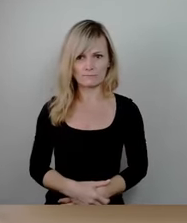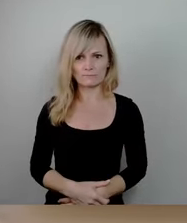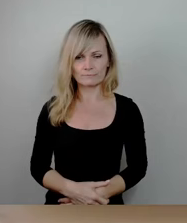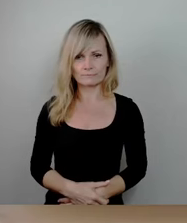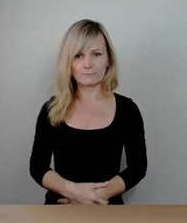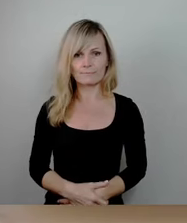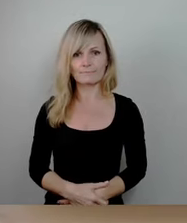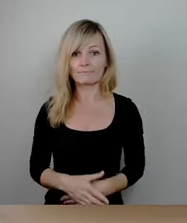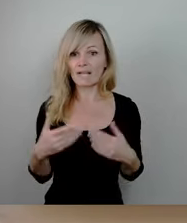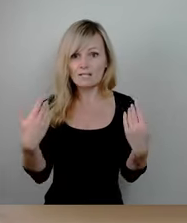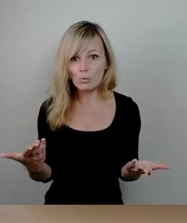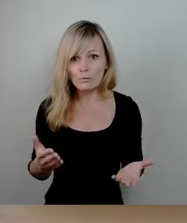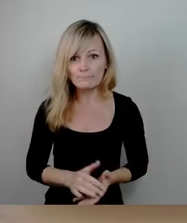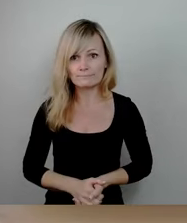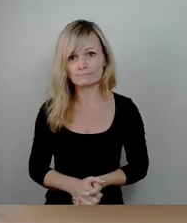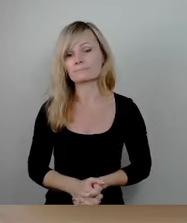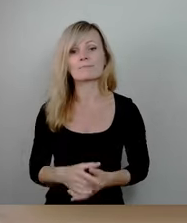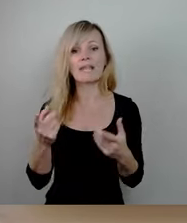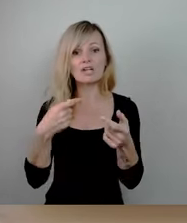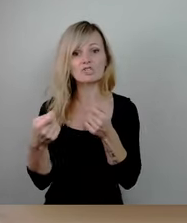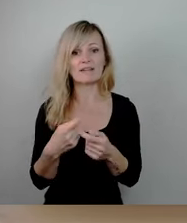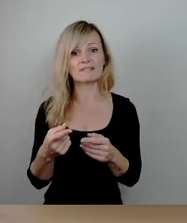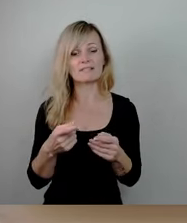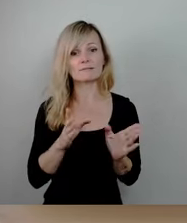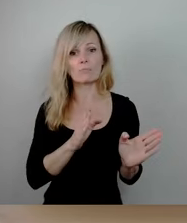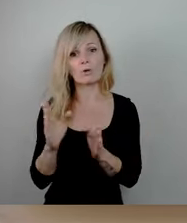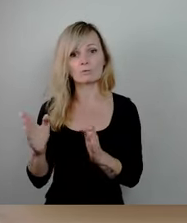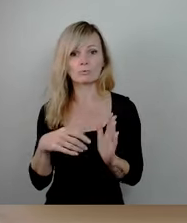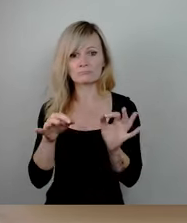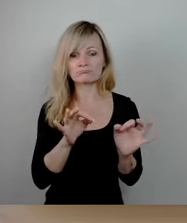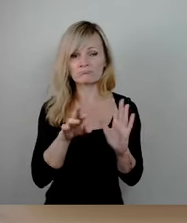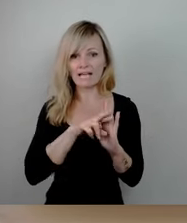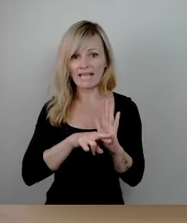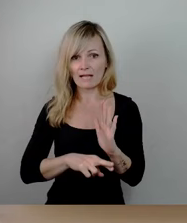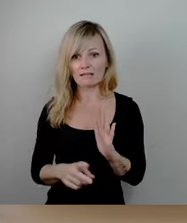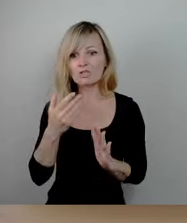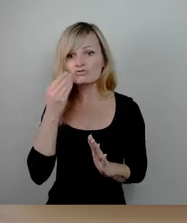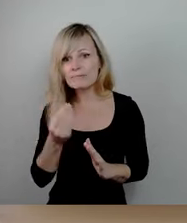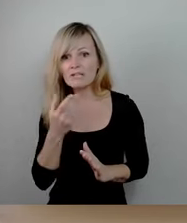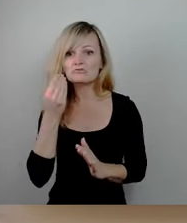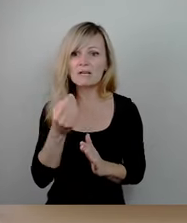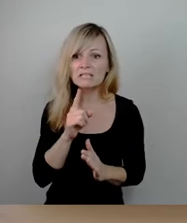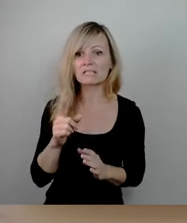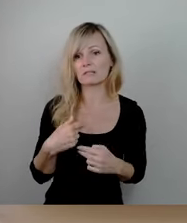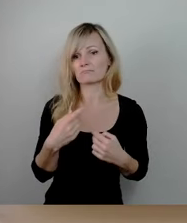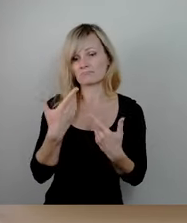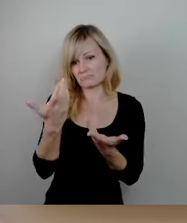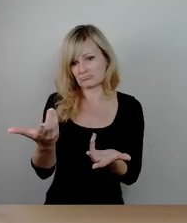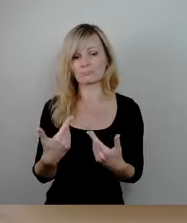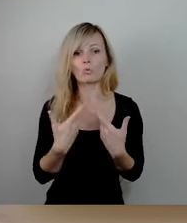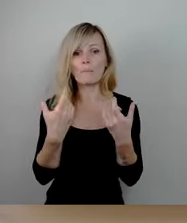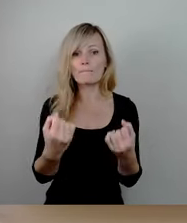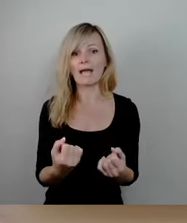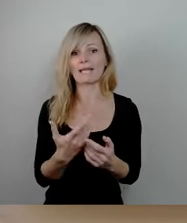Das ist so. Das ist die Geschäftsordnungsregel. Ob Ihnen das jetzt schmeckt oder wie das nicht schmeckt, das ist eine Mehrheitsentscheidung.